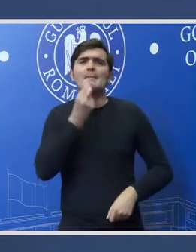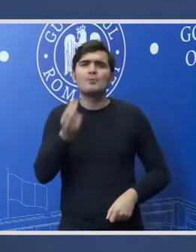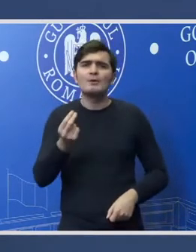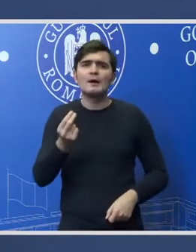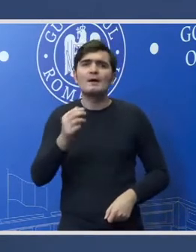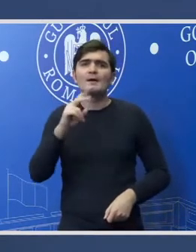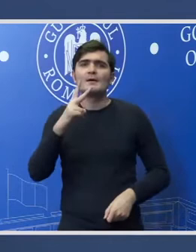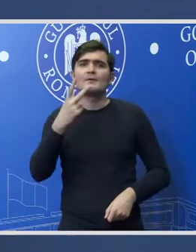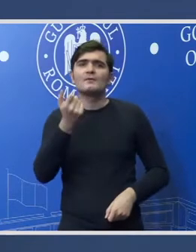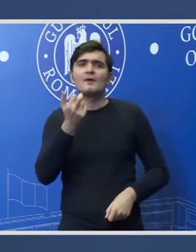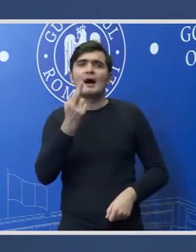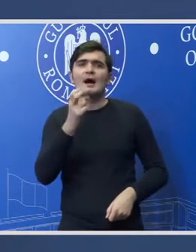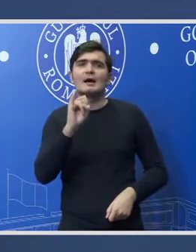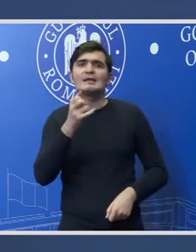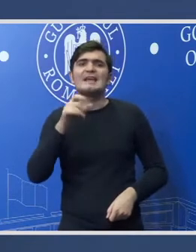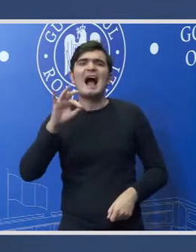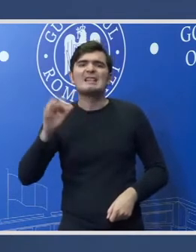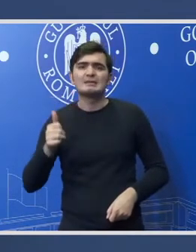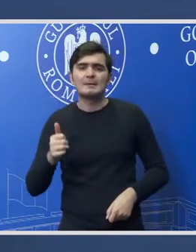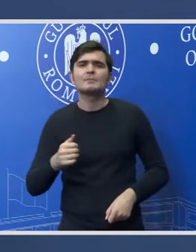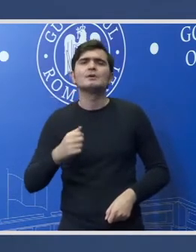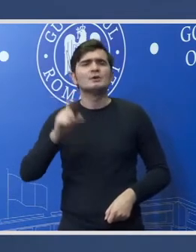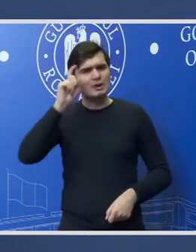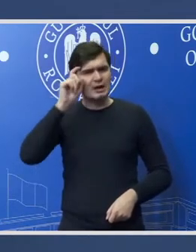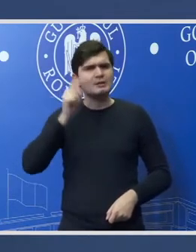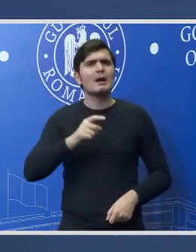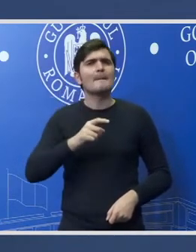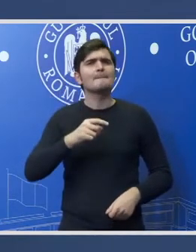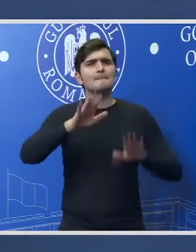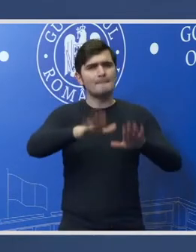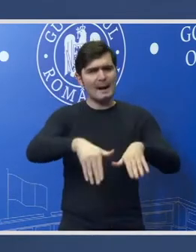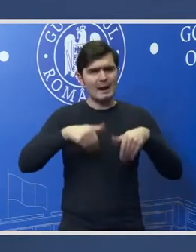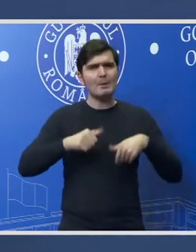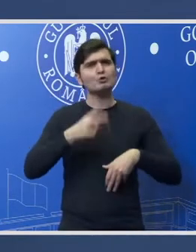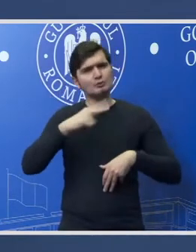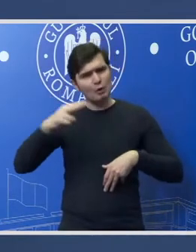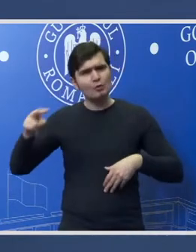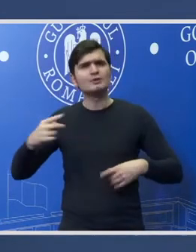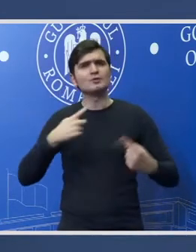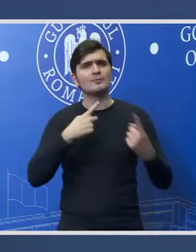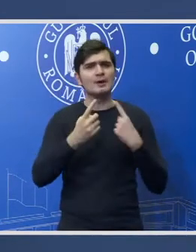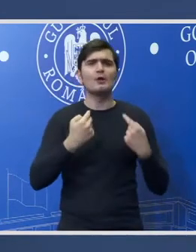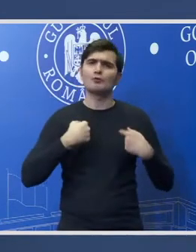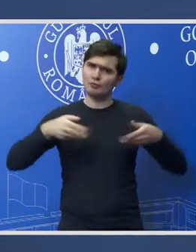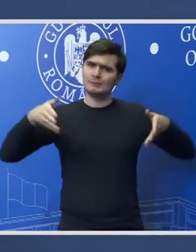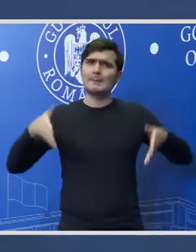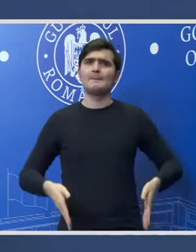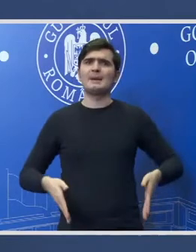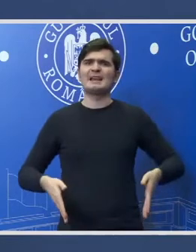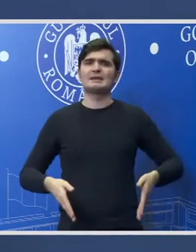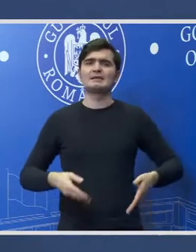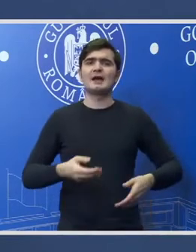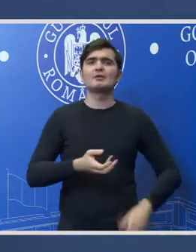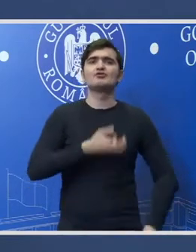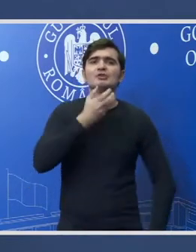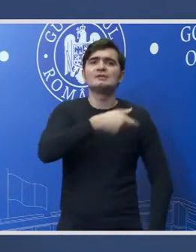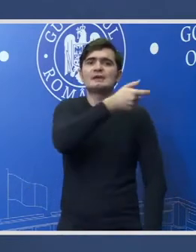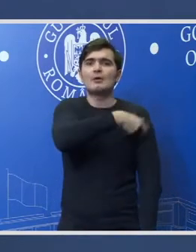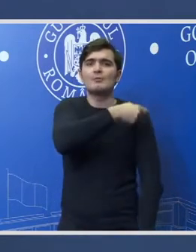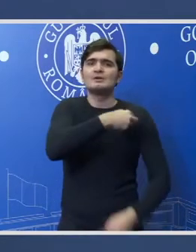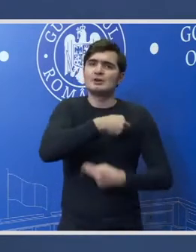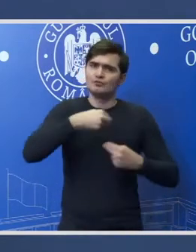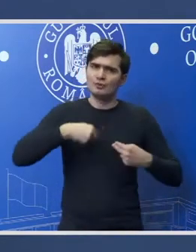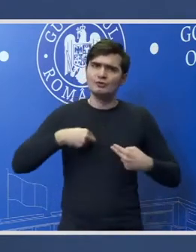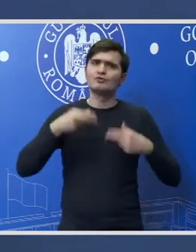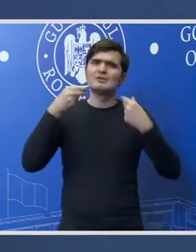certitudinea că vom continua dialogul în Parlament mă voi prezenta la ședințele comisiilor juridice și voi explica cu toate